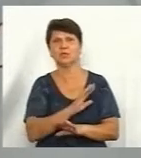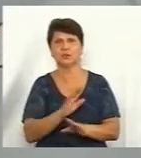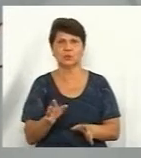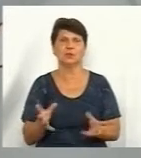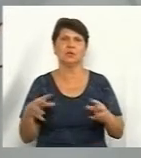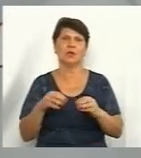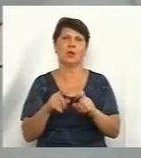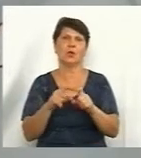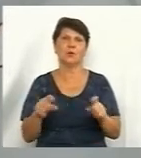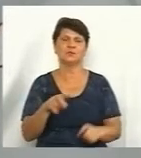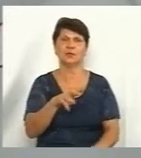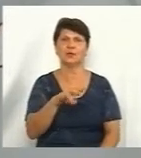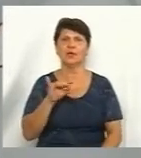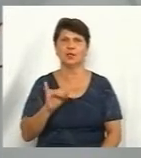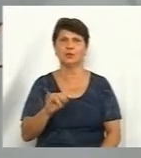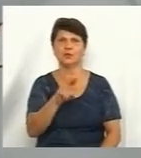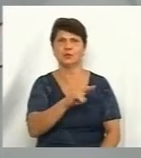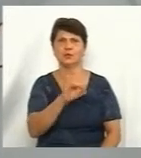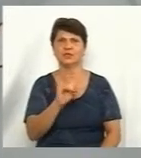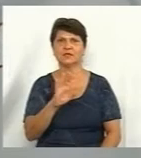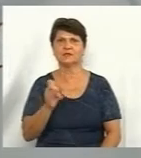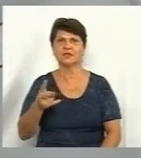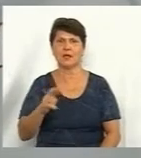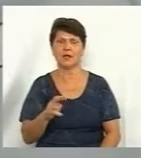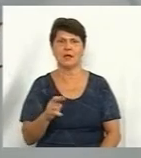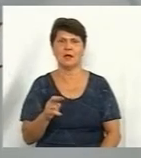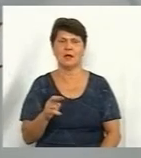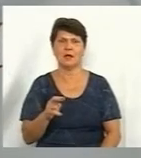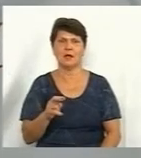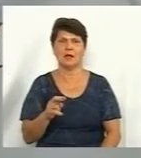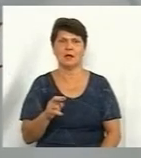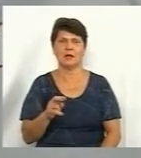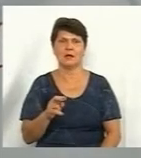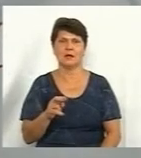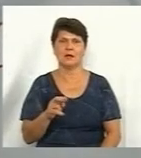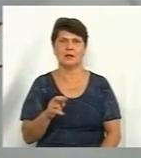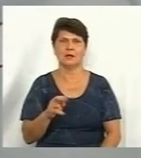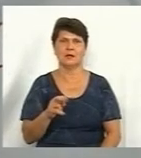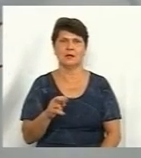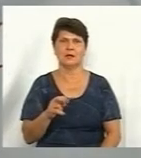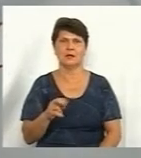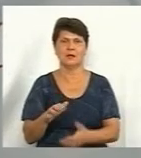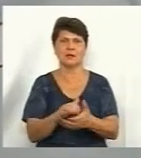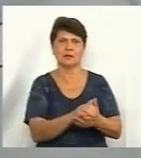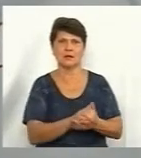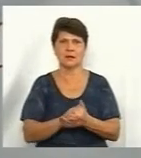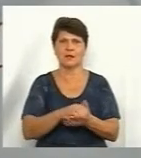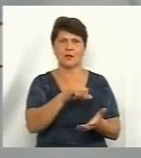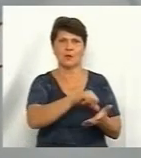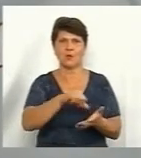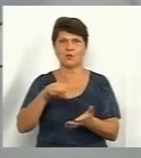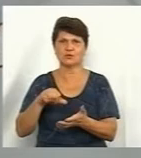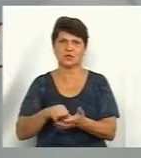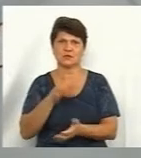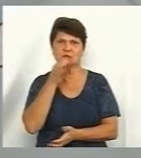пан Семенюк, заступник директора департаменту профільної війської міської ради, міжрегіональний проєкт, а учасники акції протесту кажуть, що там